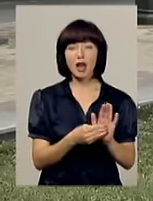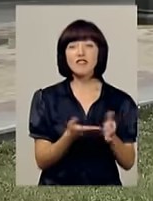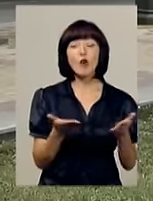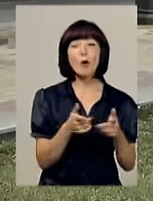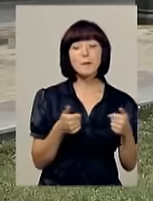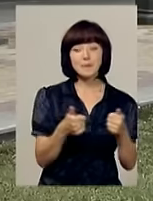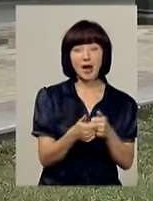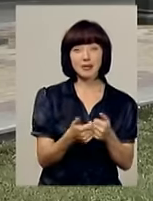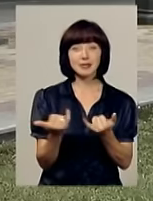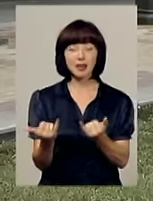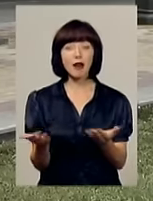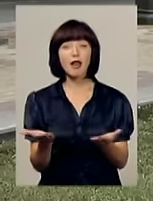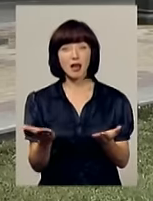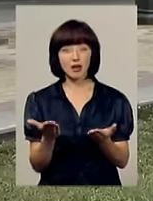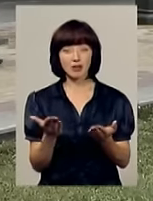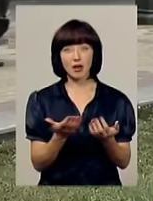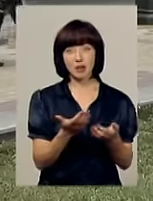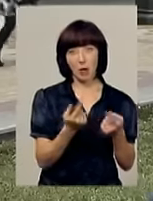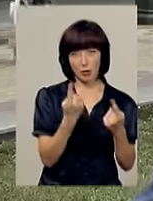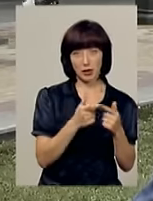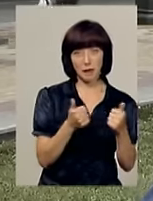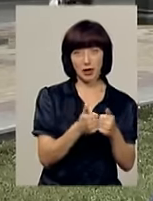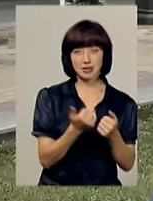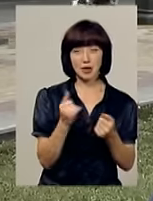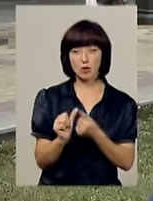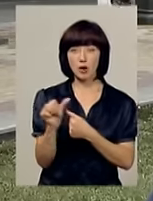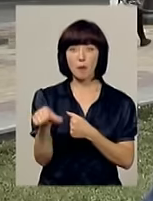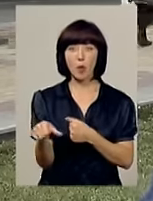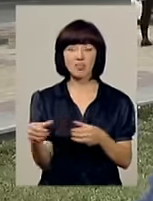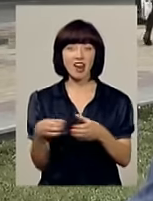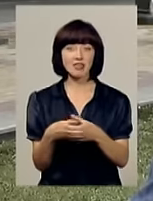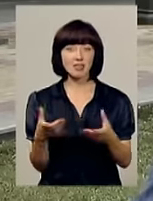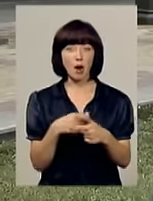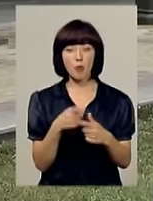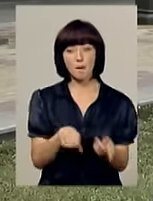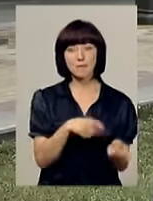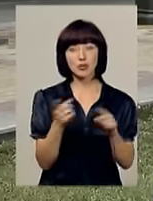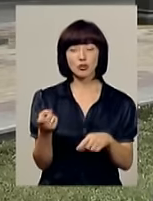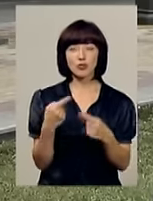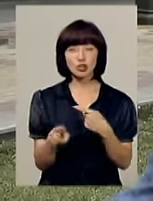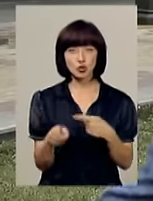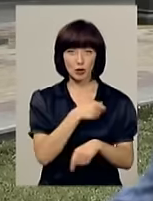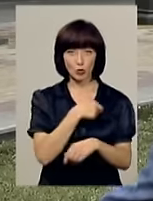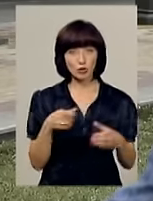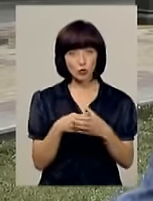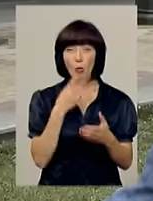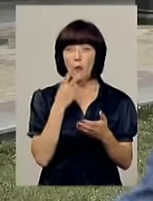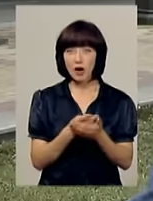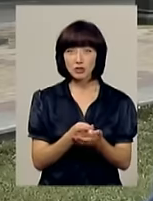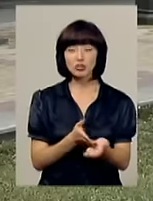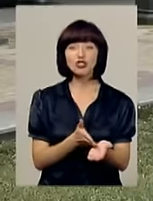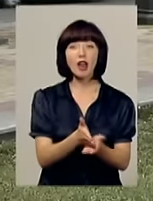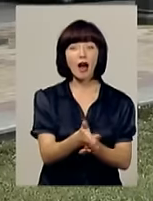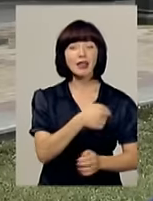балотувався, який він є на зараз. Тобто він міг балотуватись від одної партії, а зараз він позафракційний, чи перейшов в іншу депутатську групу. Тобто, щоб побачили шлях